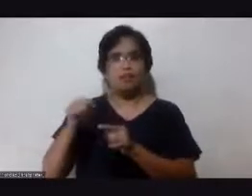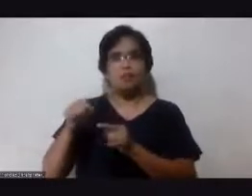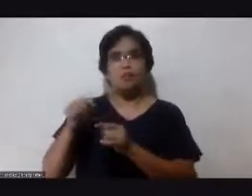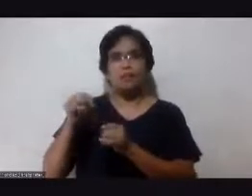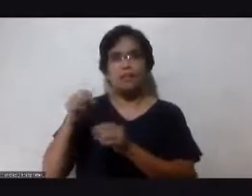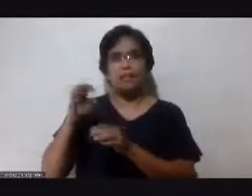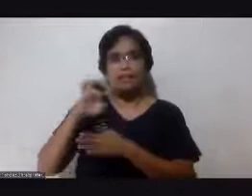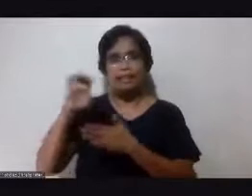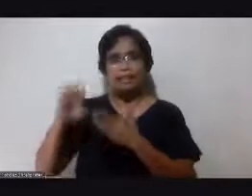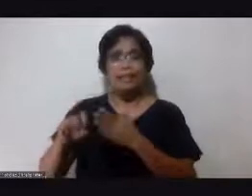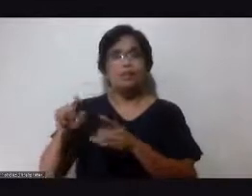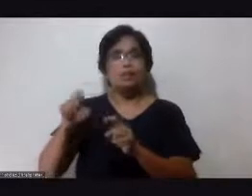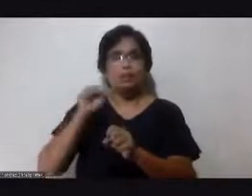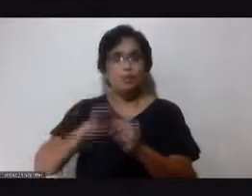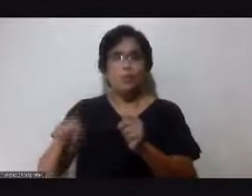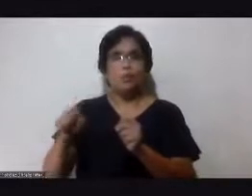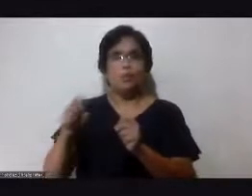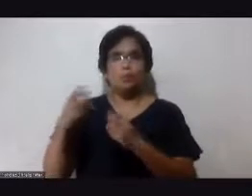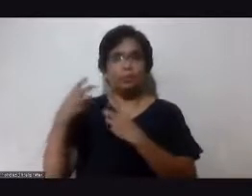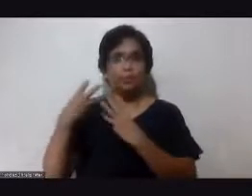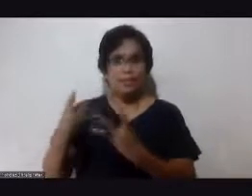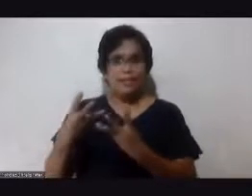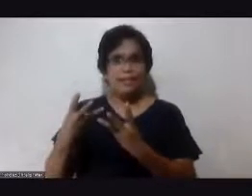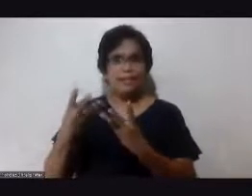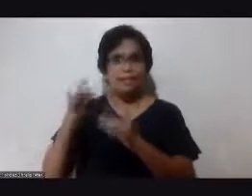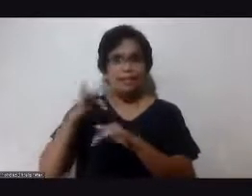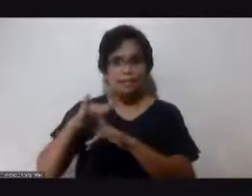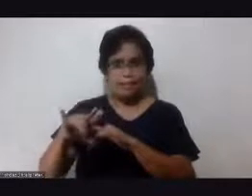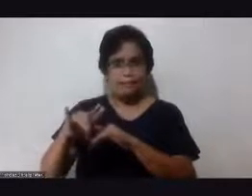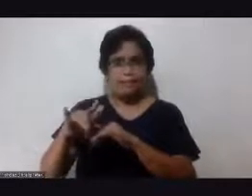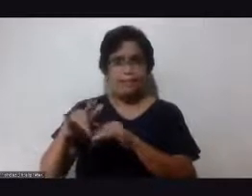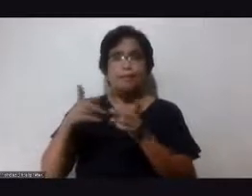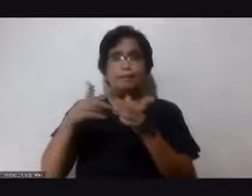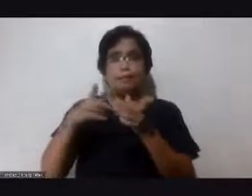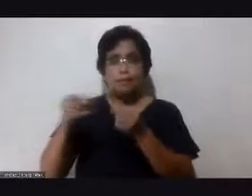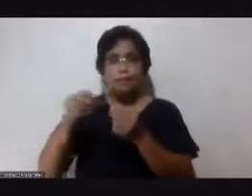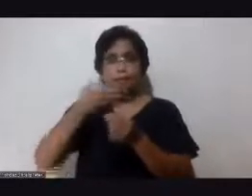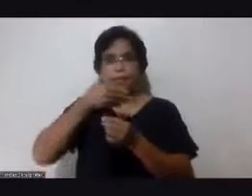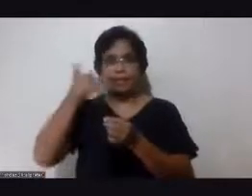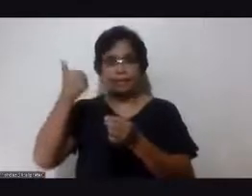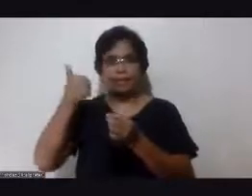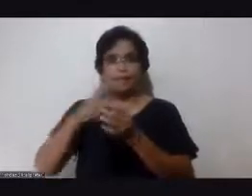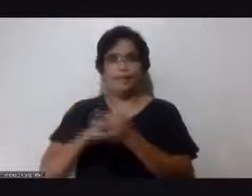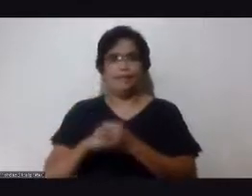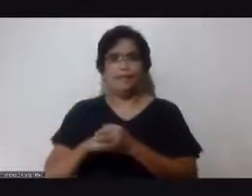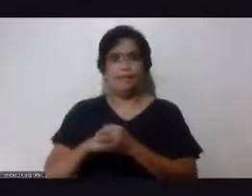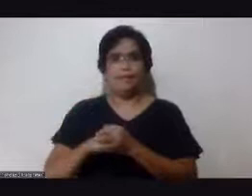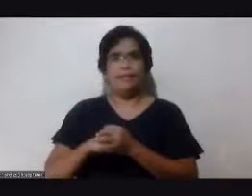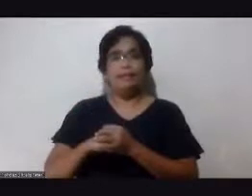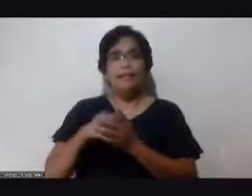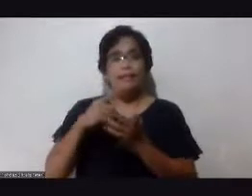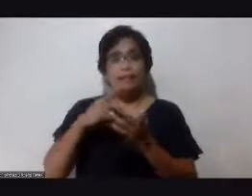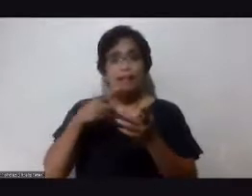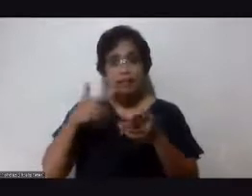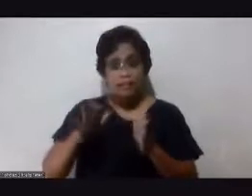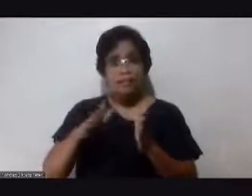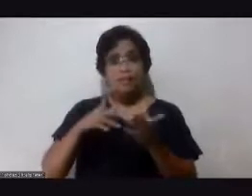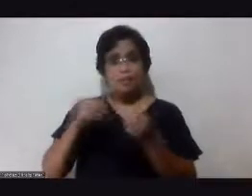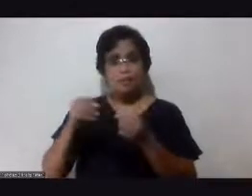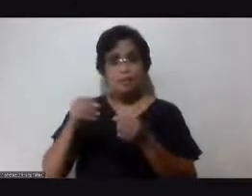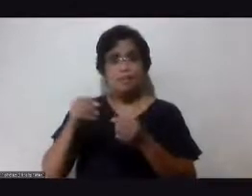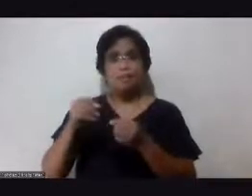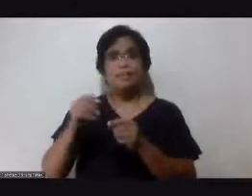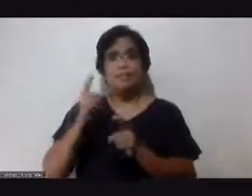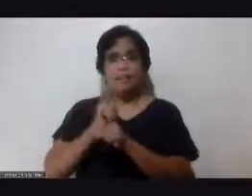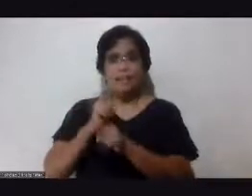so habang maaga gagawa na tayo ng tama let's do the right thing early at